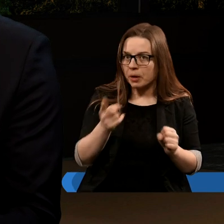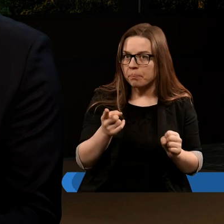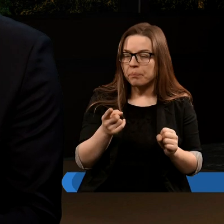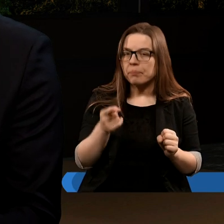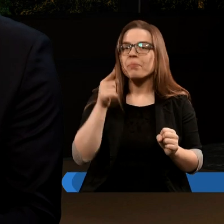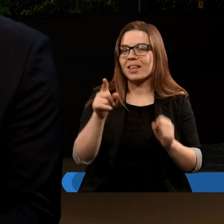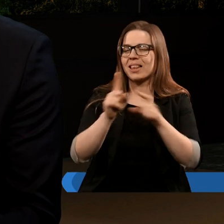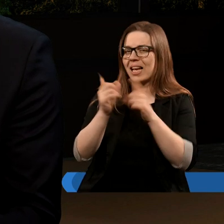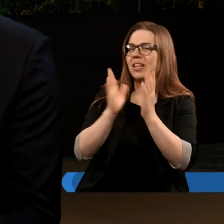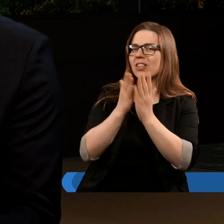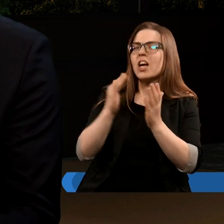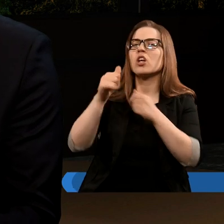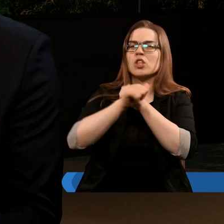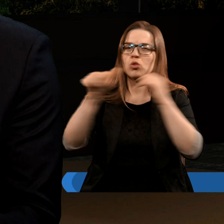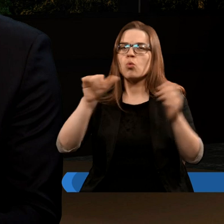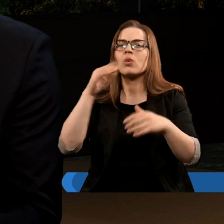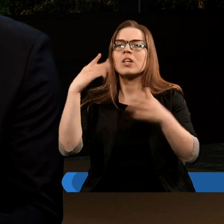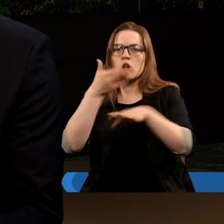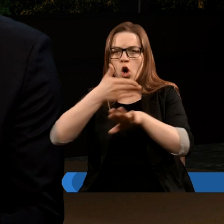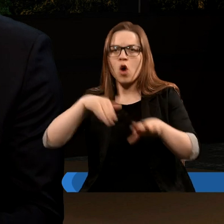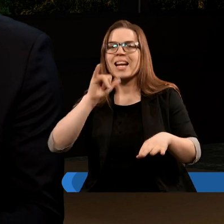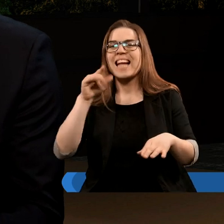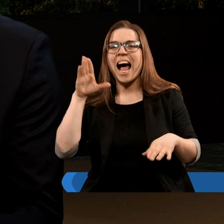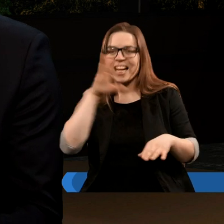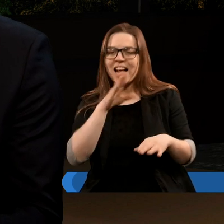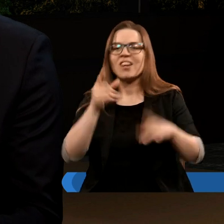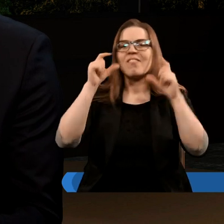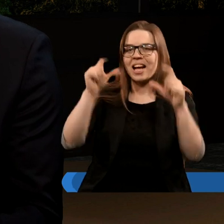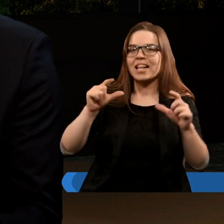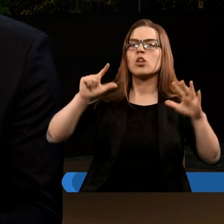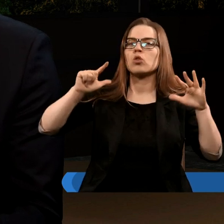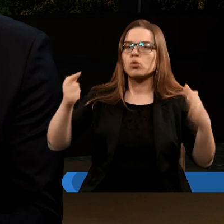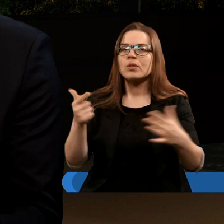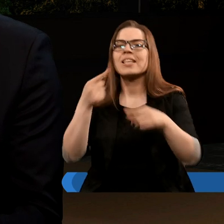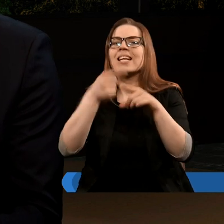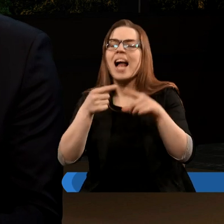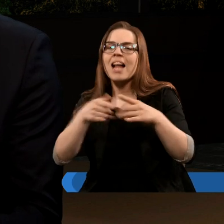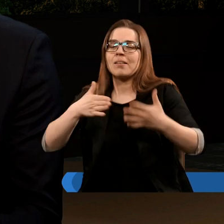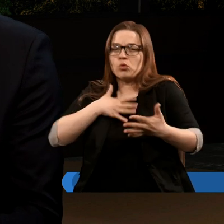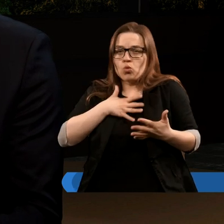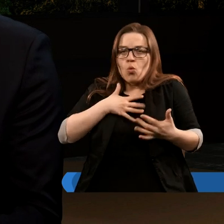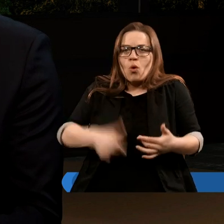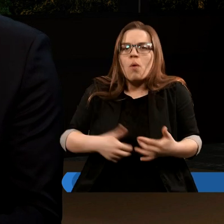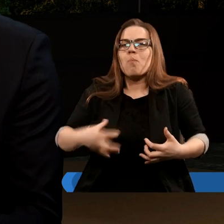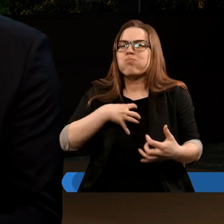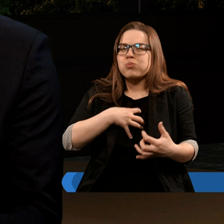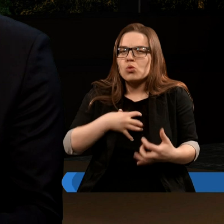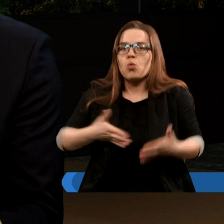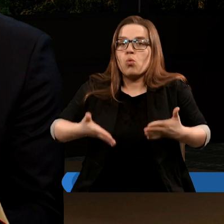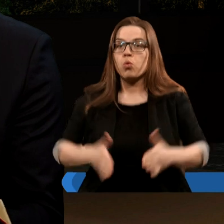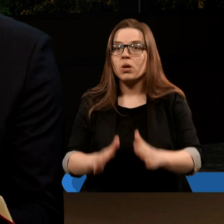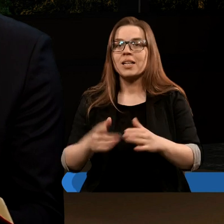Księgi Izajasza, sześćdziesiąty szósty rozdział, werset siódmy. Zanim poczuła ból, urodziła,